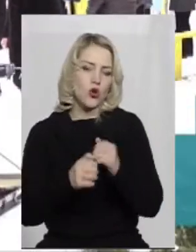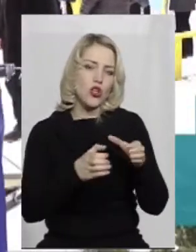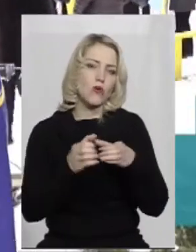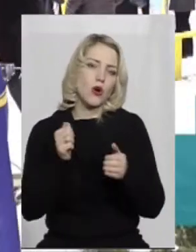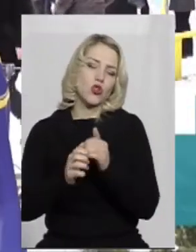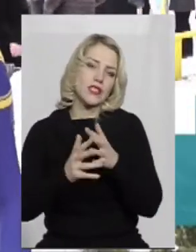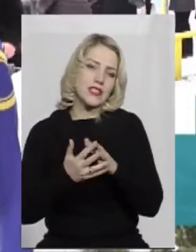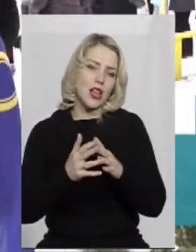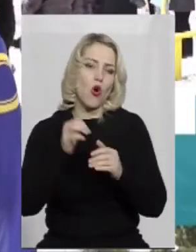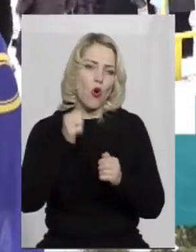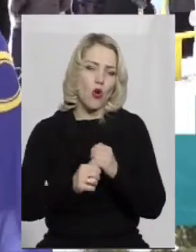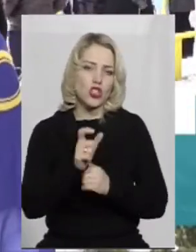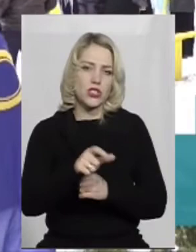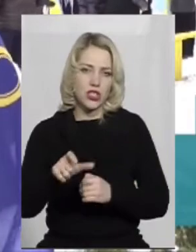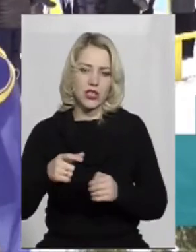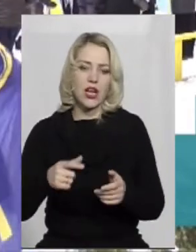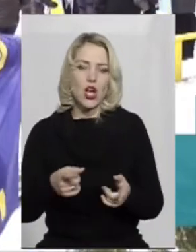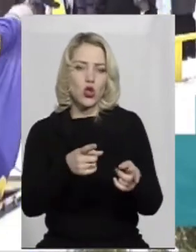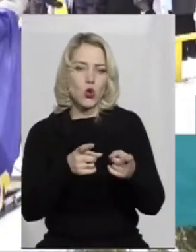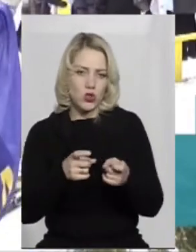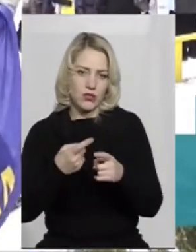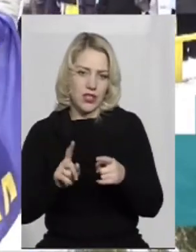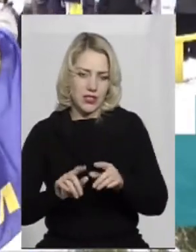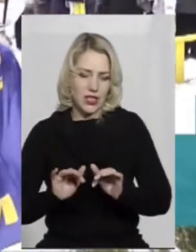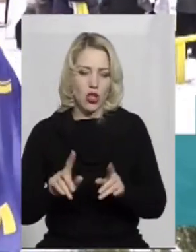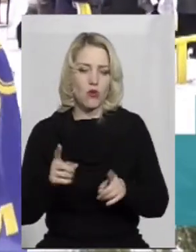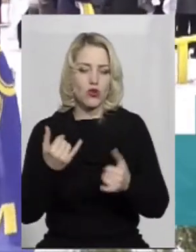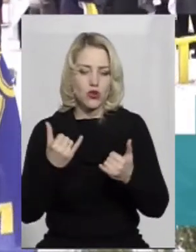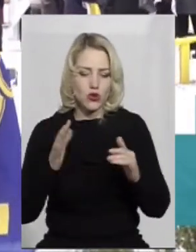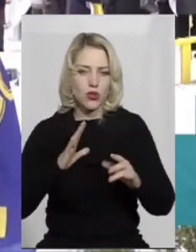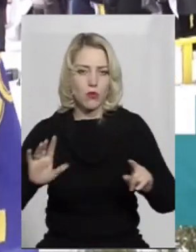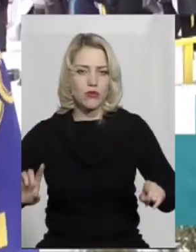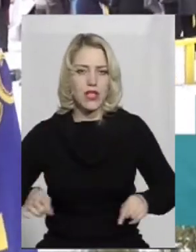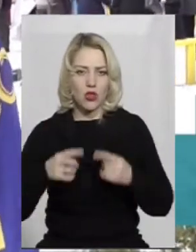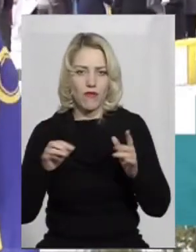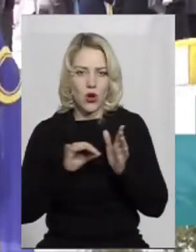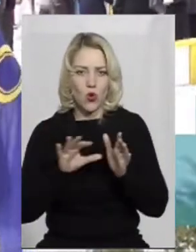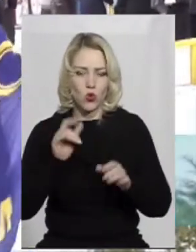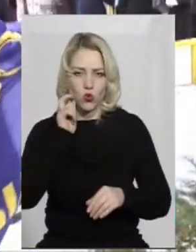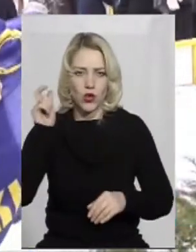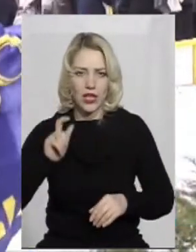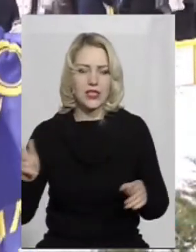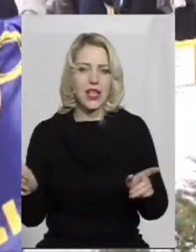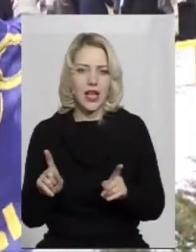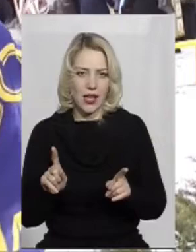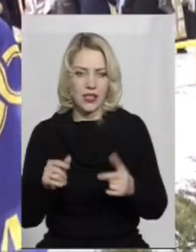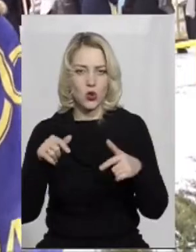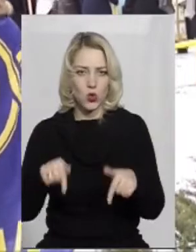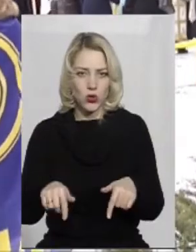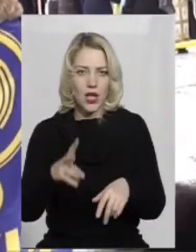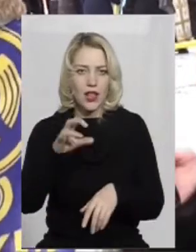село, кожен житель цієї громади долучився через те, що сьогодні ми встановлювали рекорд України. І тут,